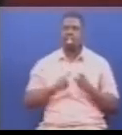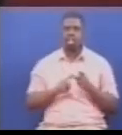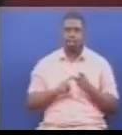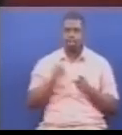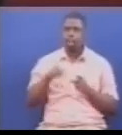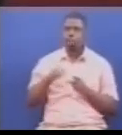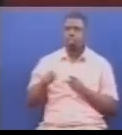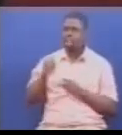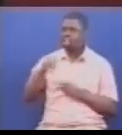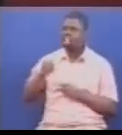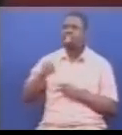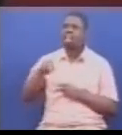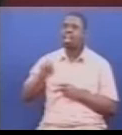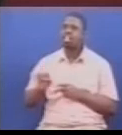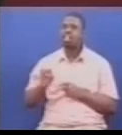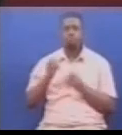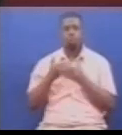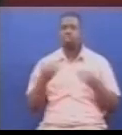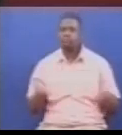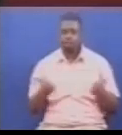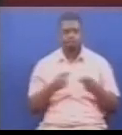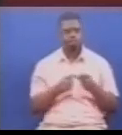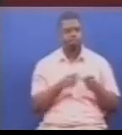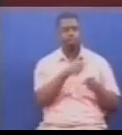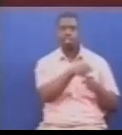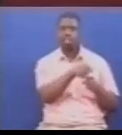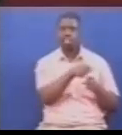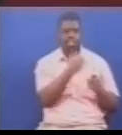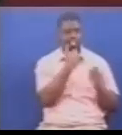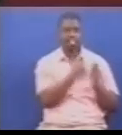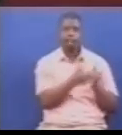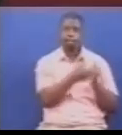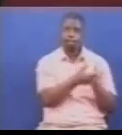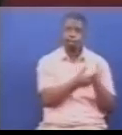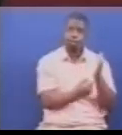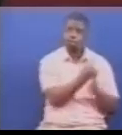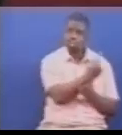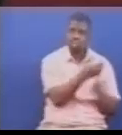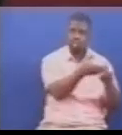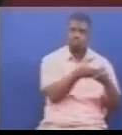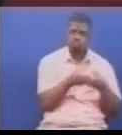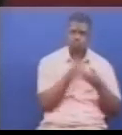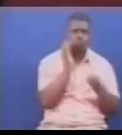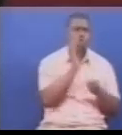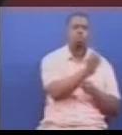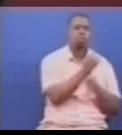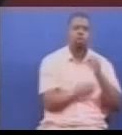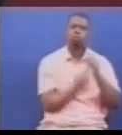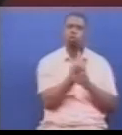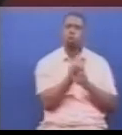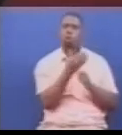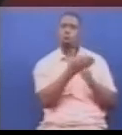samples. Kwa sababu, sampuli za paternity zinachukuliwa moja kwa moja toka kwa usika,